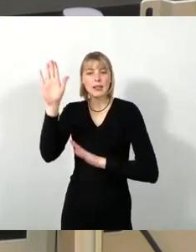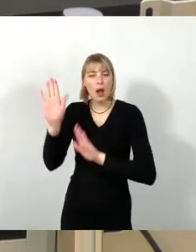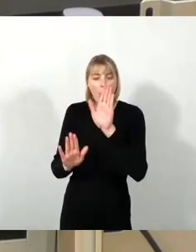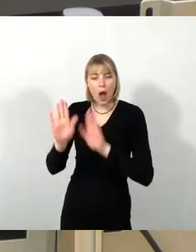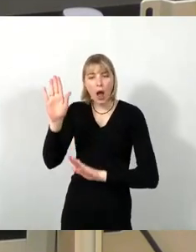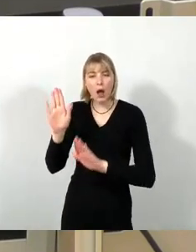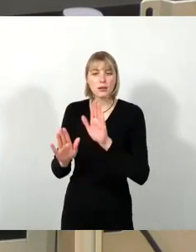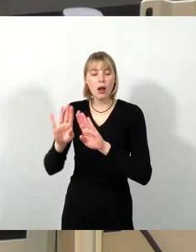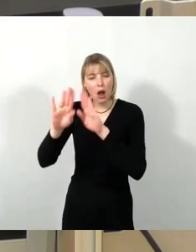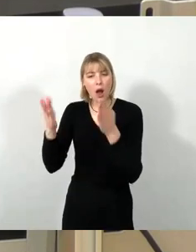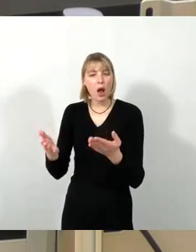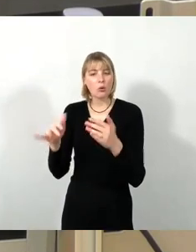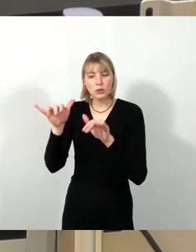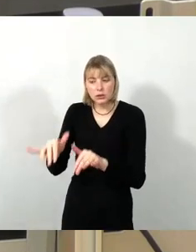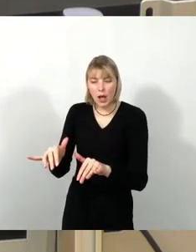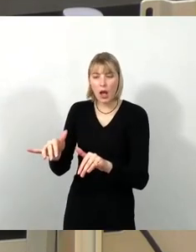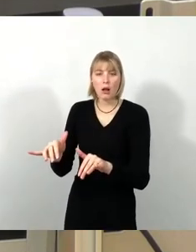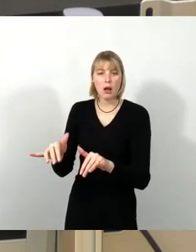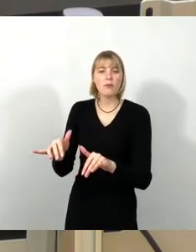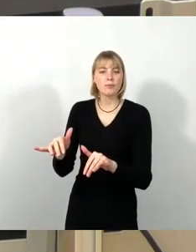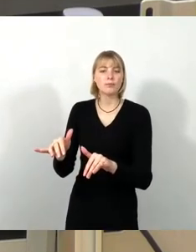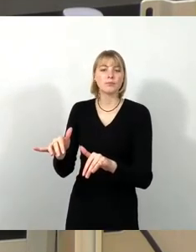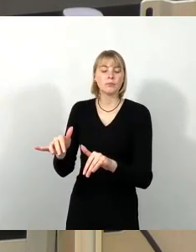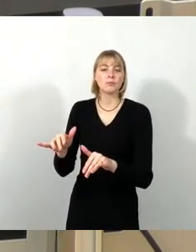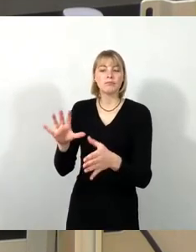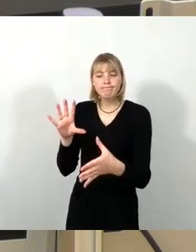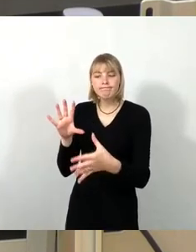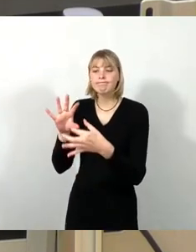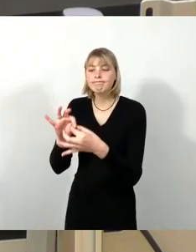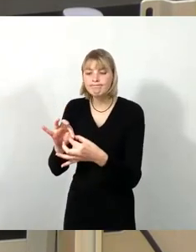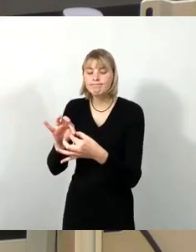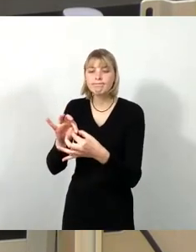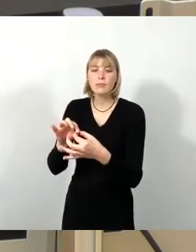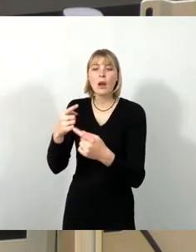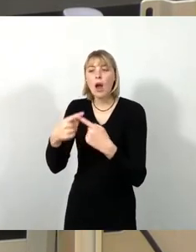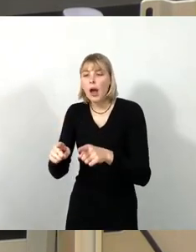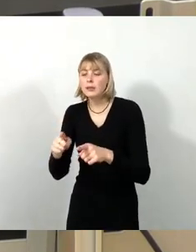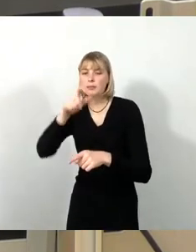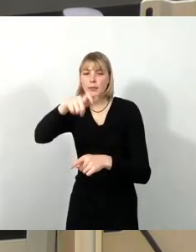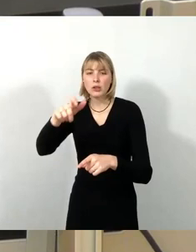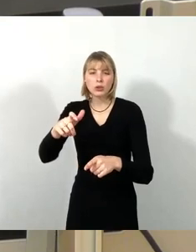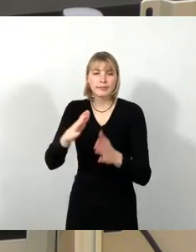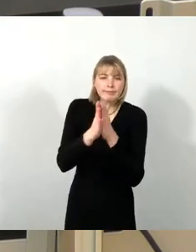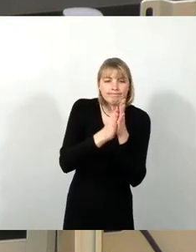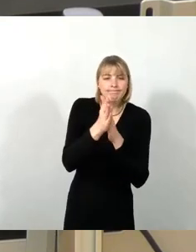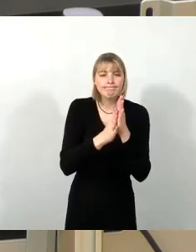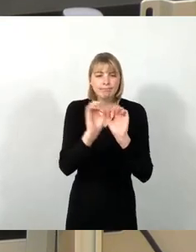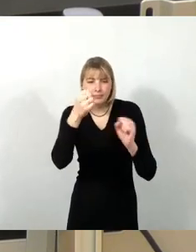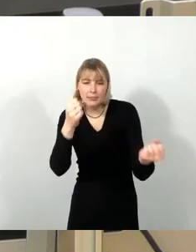so etwas anzubinden und da mit anderen Menschen Mut zu machen, selbst künstlerisch tätig zu sein.